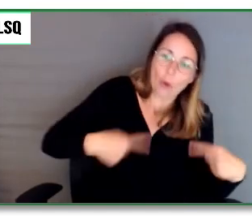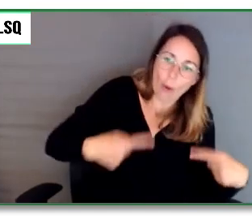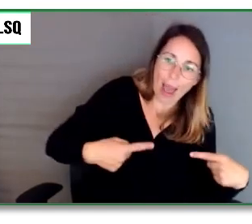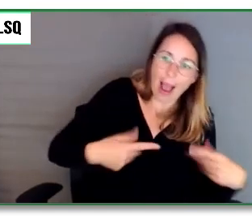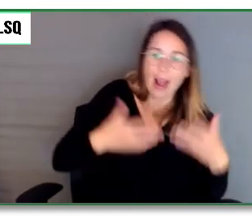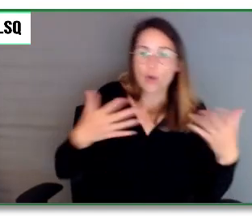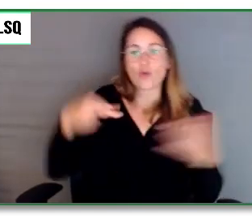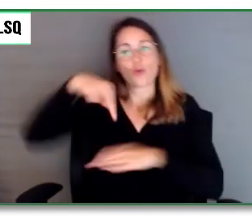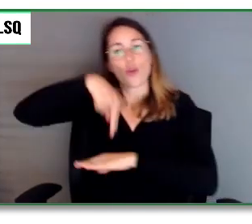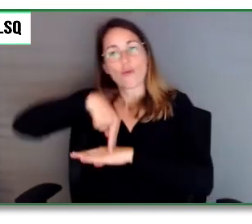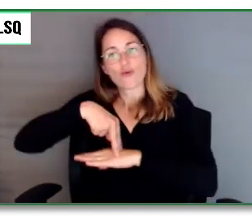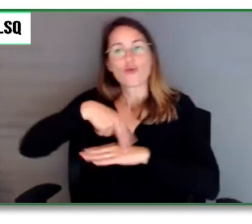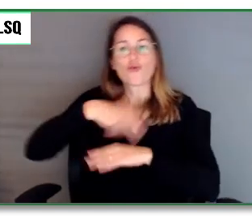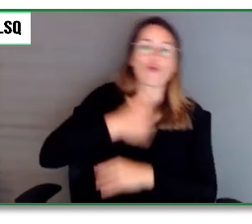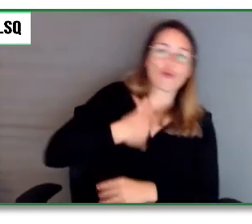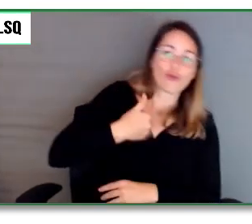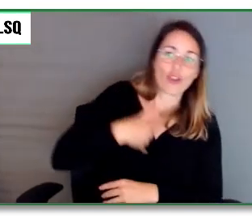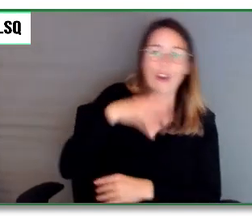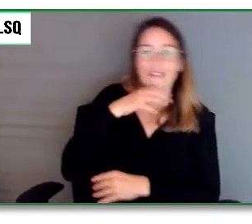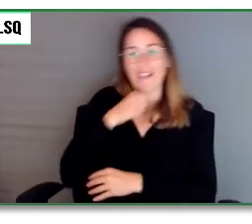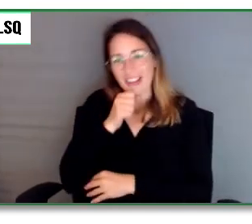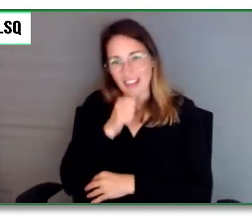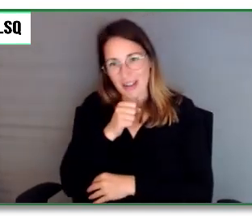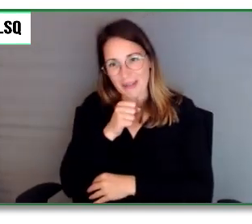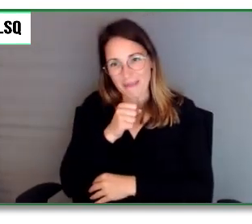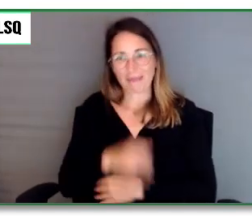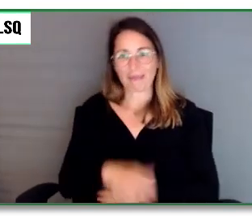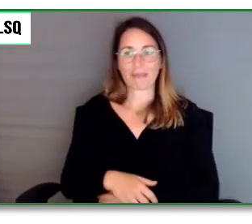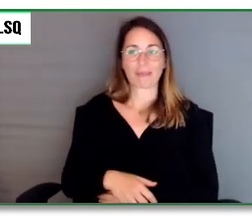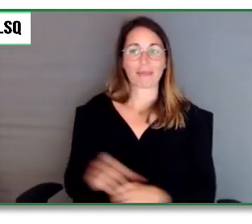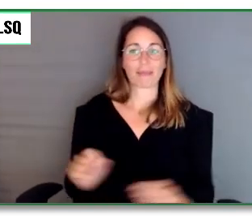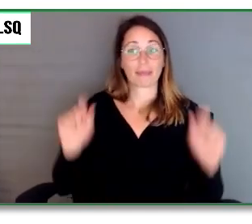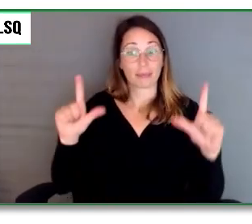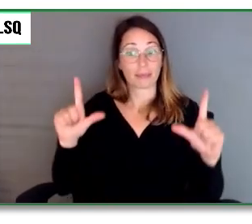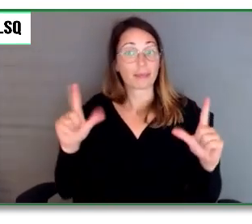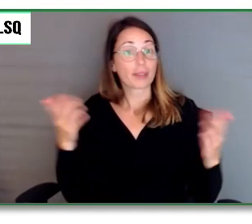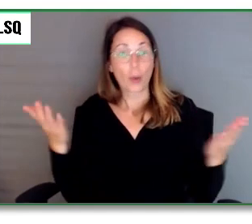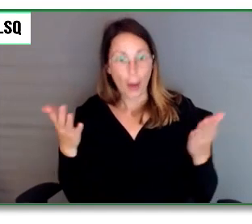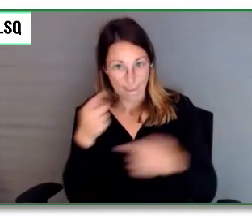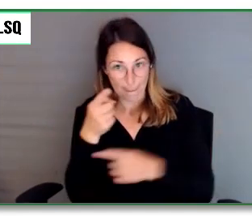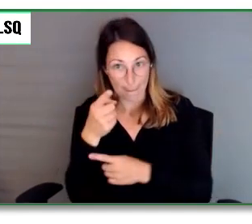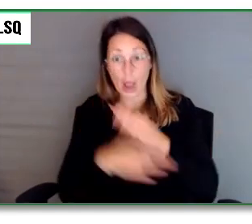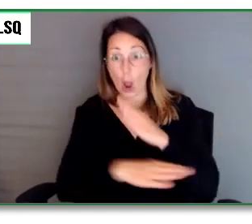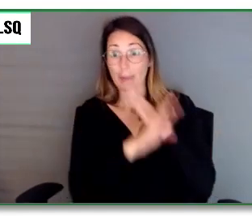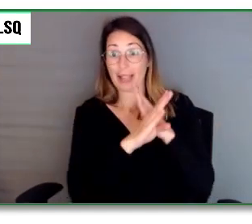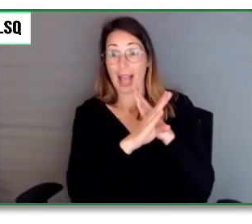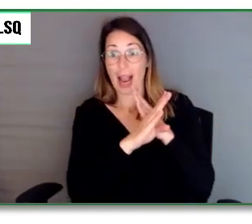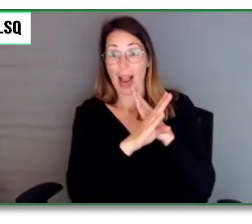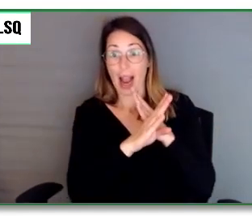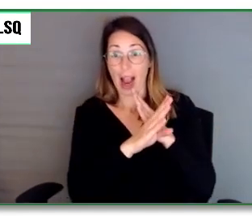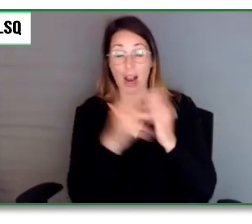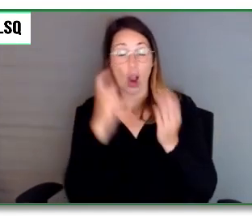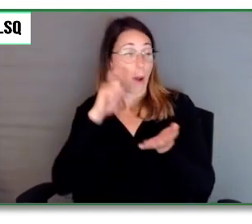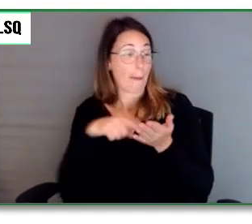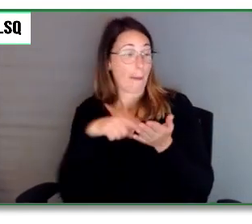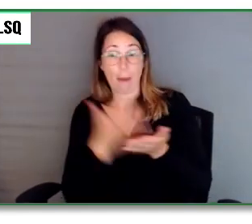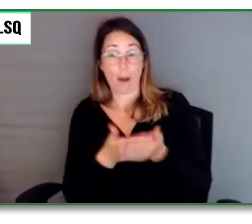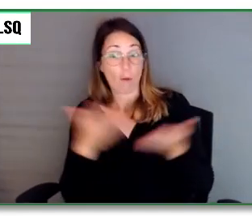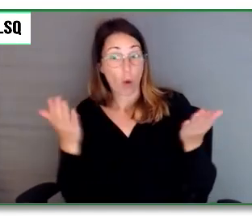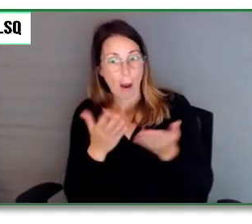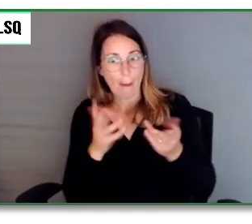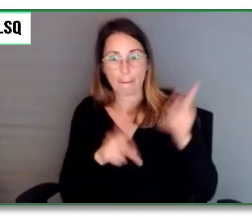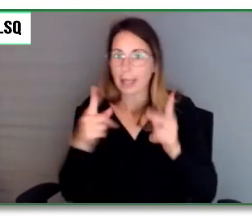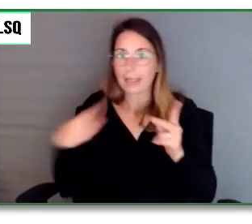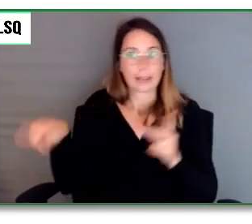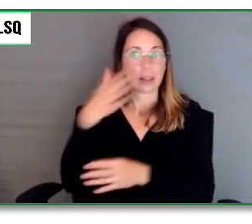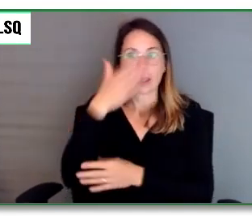Ici, relativement à'obstacle, la chose la plus importante que nous constatons, c'est que les gens ne sont pas au courant dans leurs propres capacités et